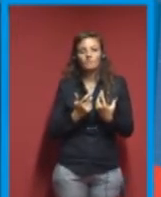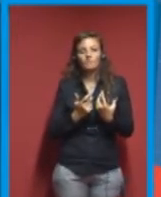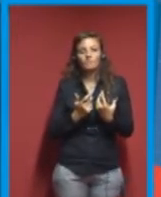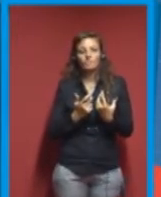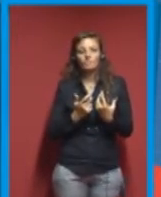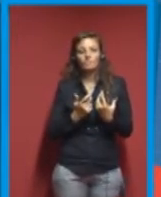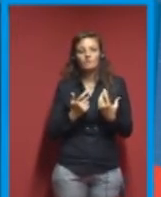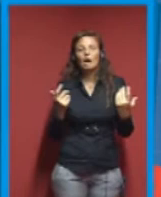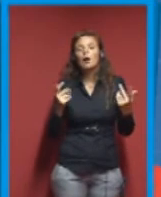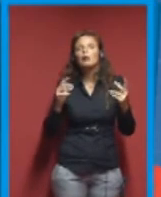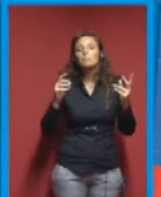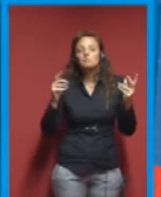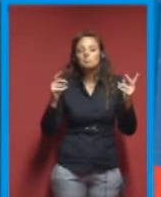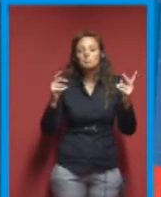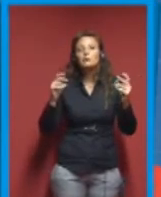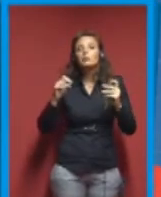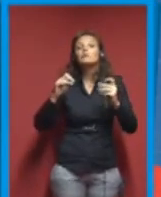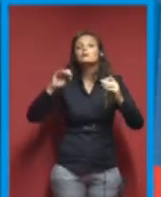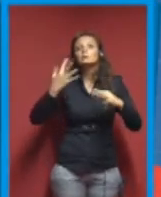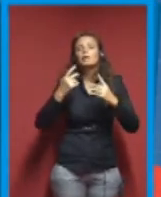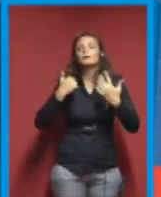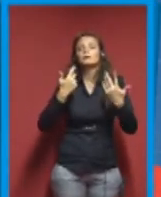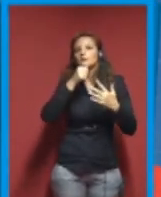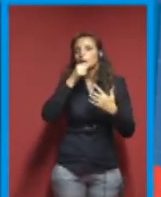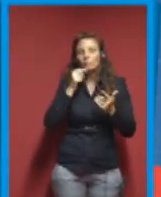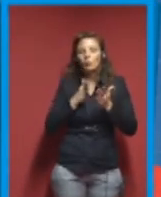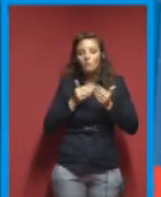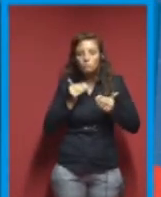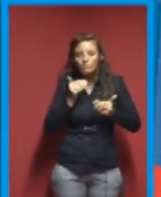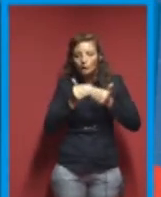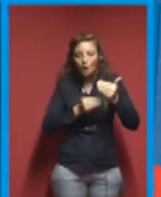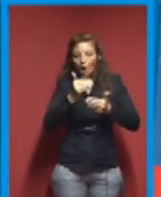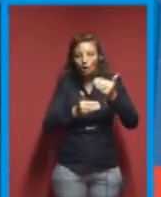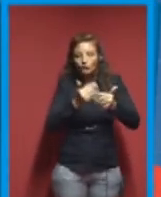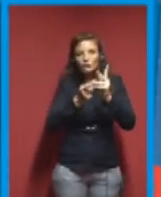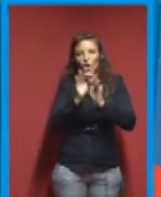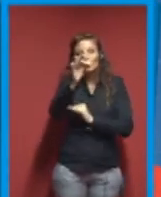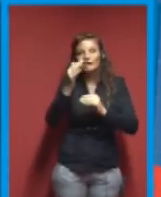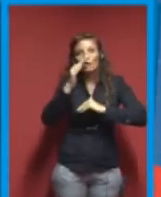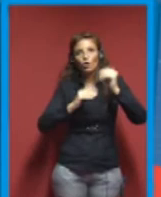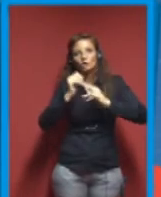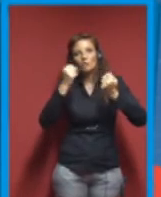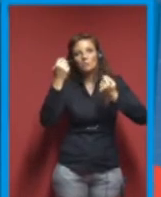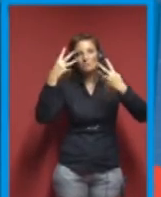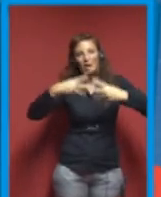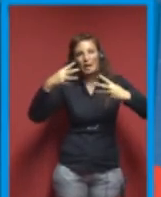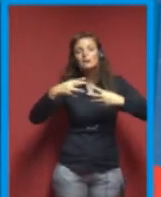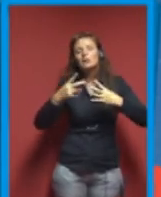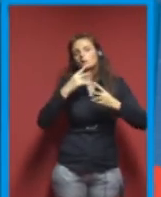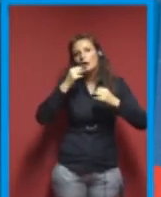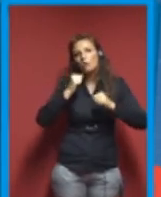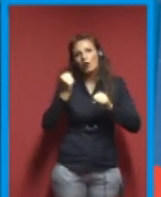un processo di costruire le macchine possiamo operare in maniera molto sicura, e questo è vero.